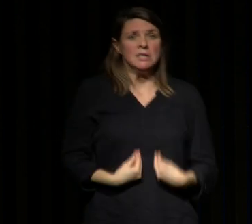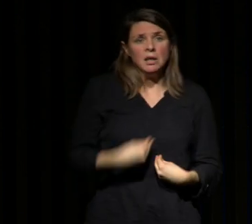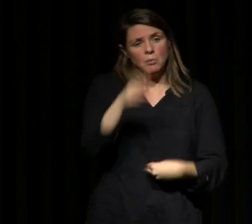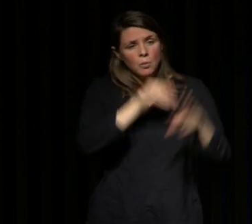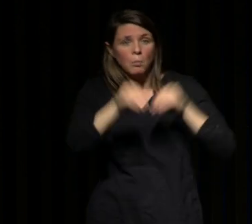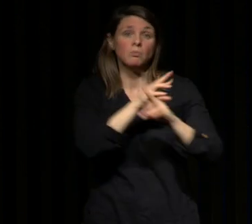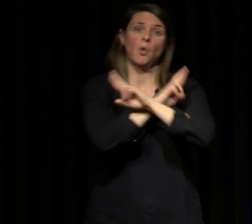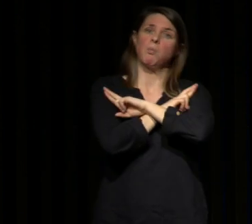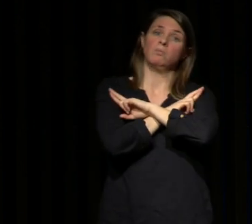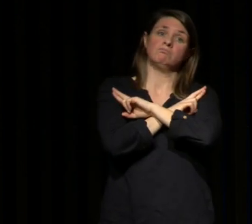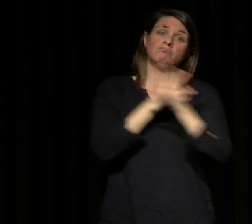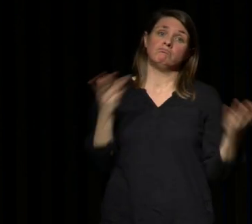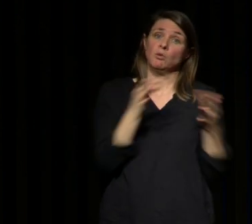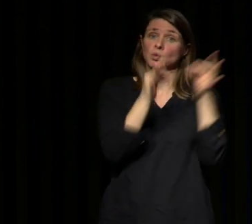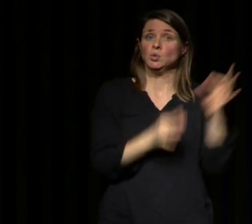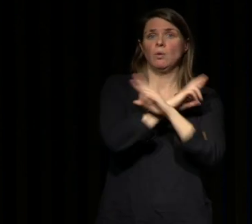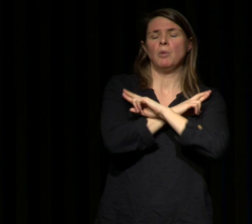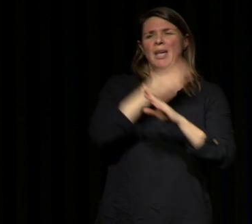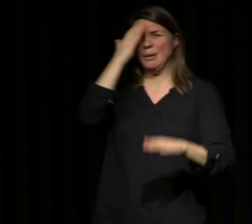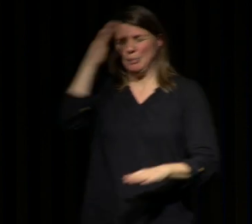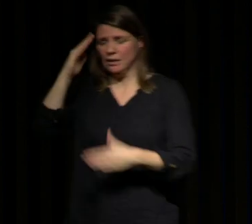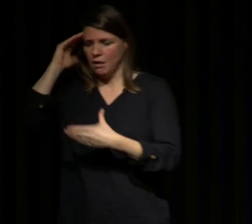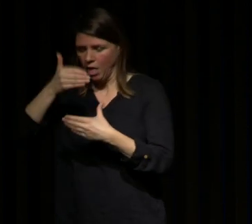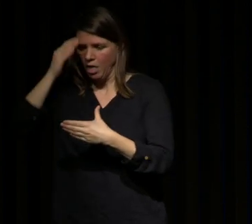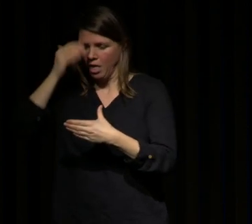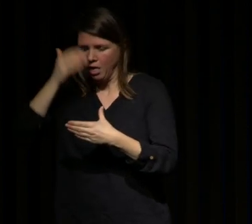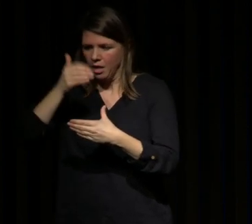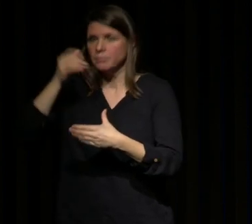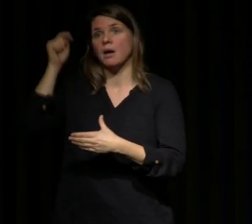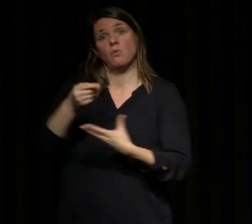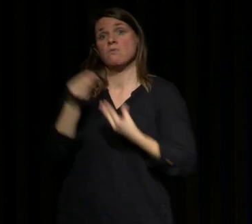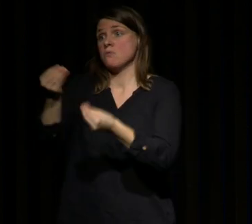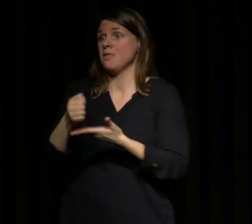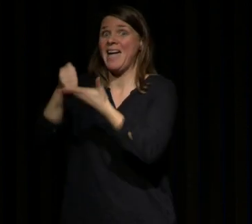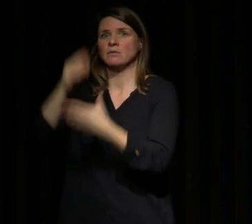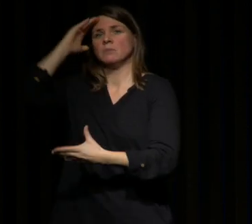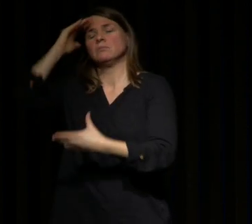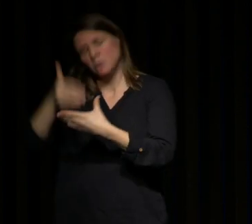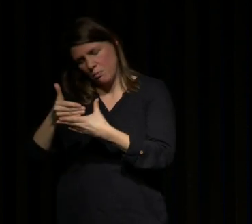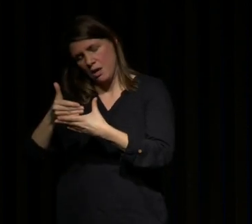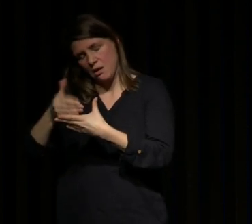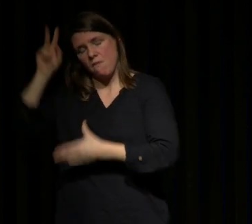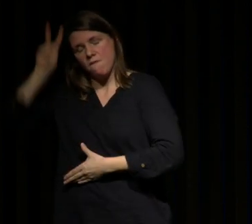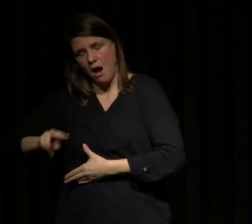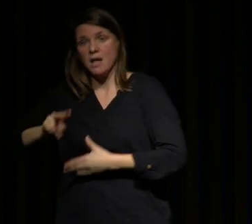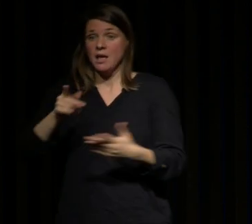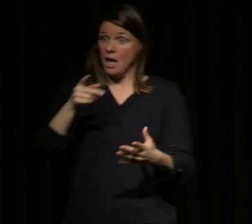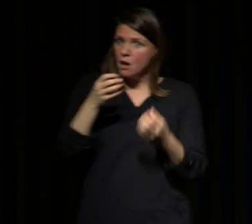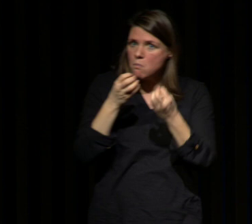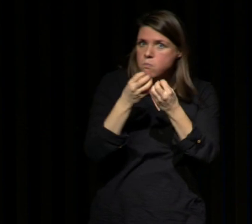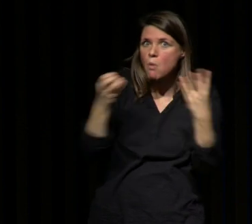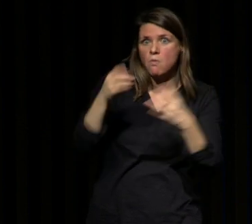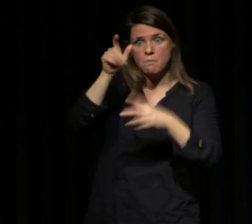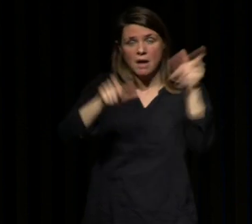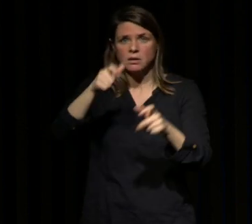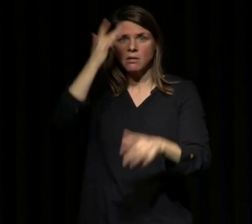c'est le repos alors que si vous êtes somnolent le traitement c'est le sommeil et beaucoup beaucoup de gens justement ignorent cette notion là